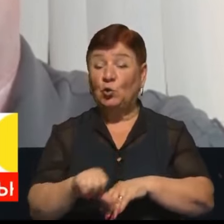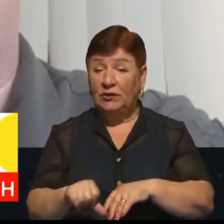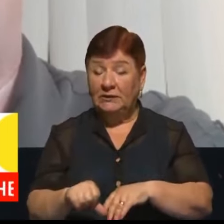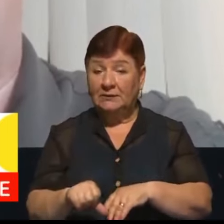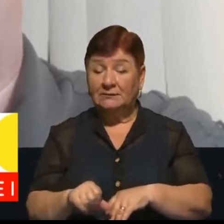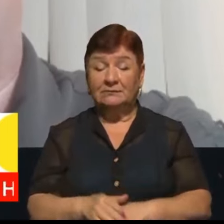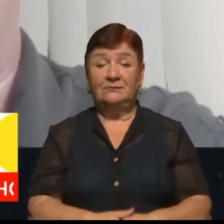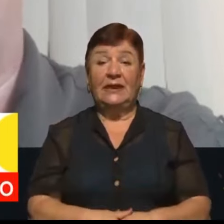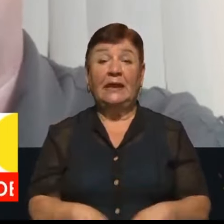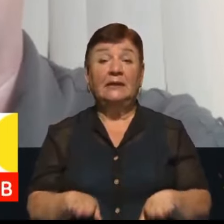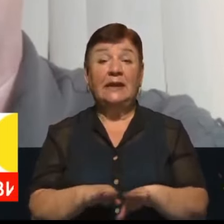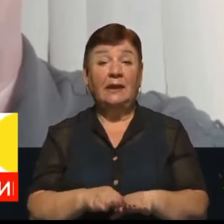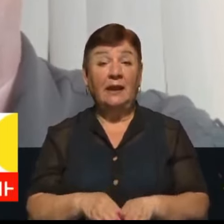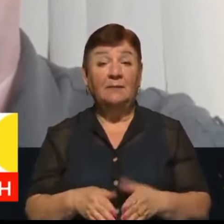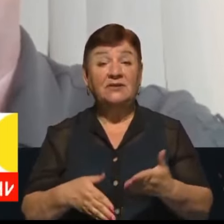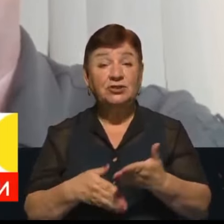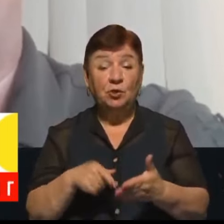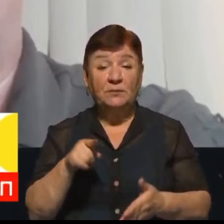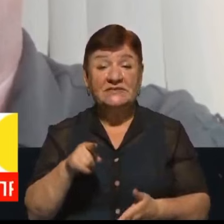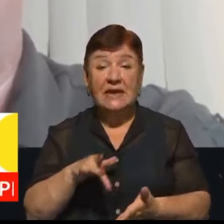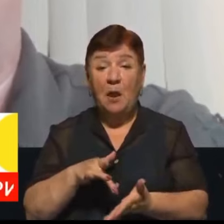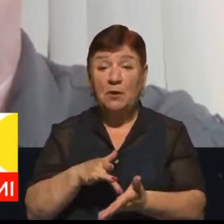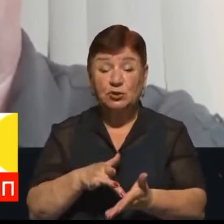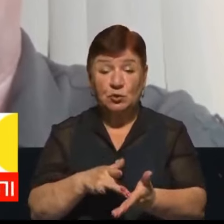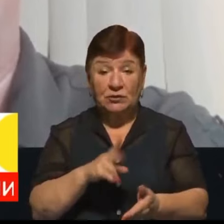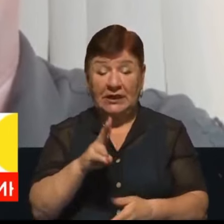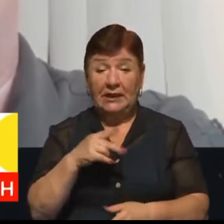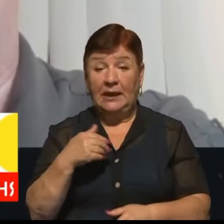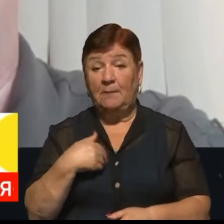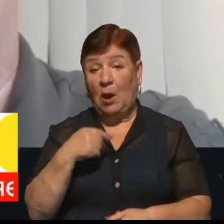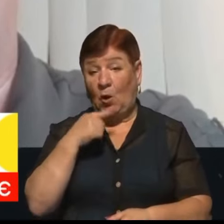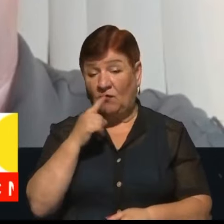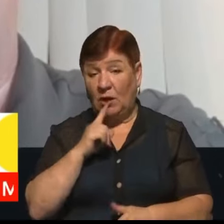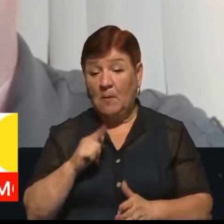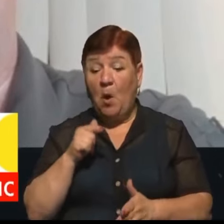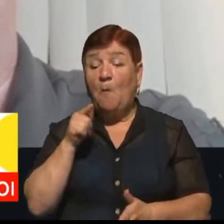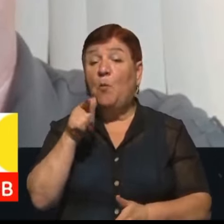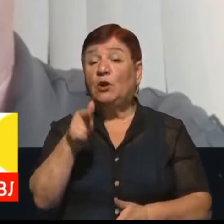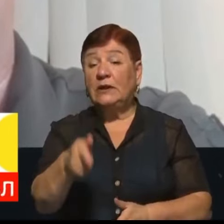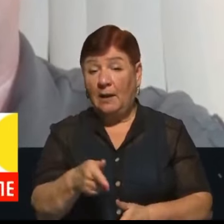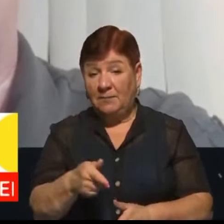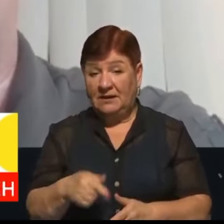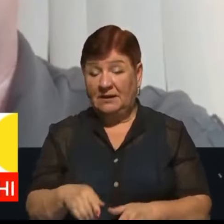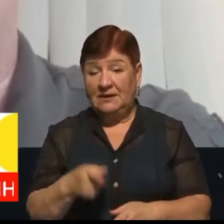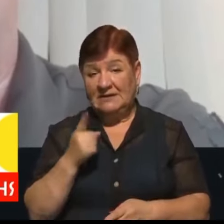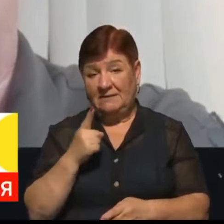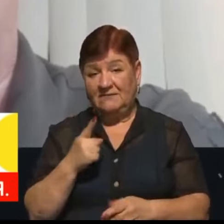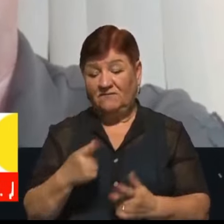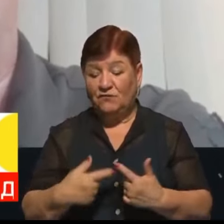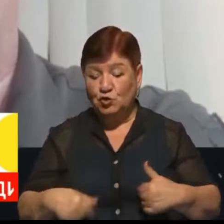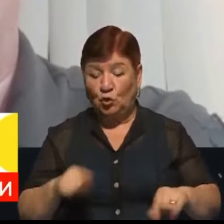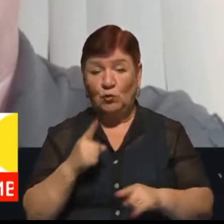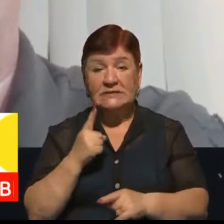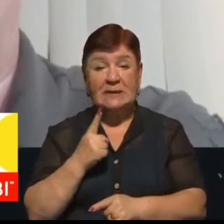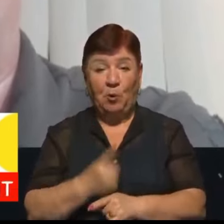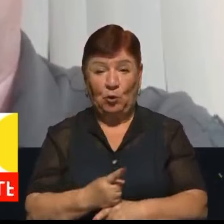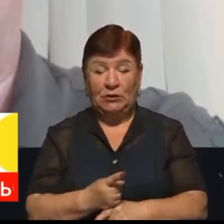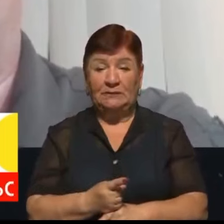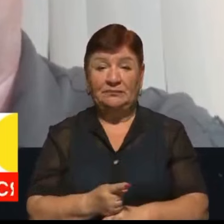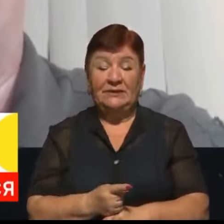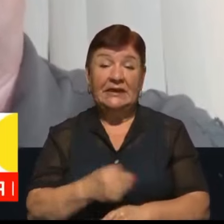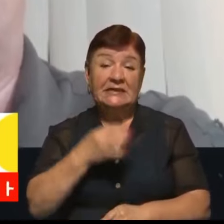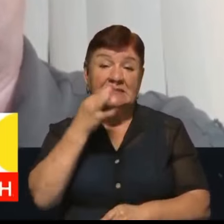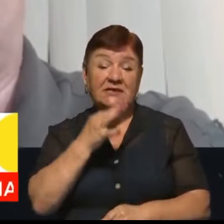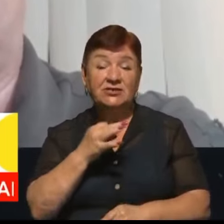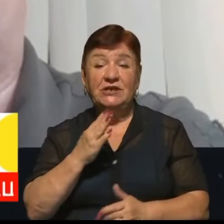І таким чином ці маршрути, про яким ми зараз говоримо, потрапили в зону певної заборони. Пане Ігоре, скажіть, будь ласка, а чи